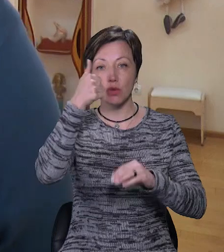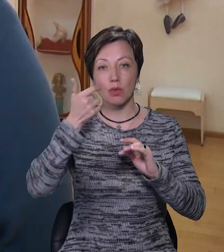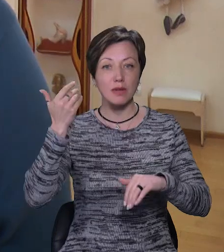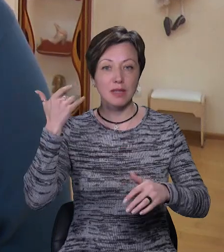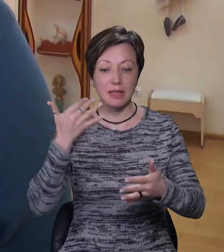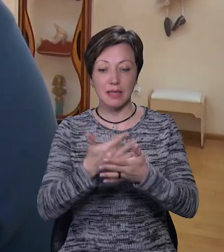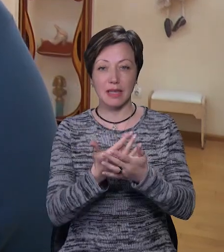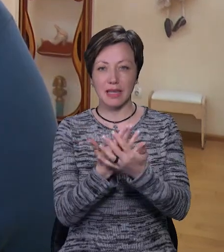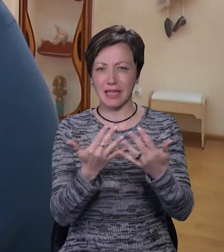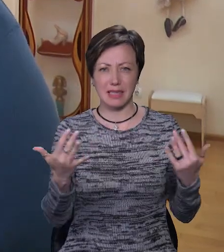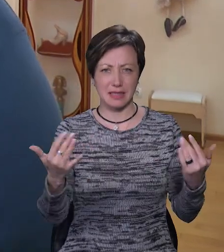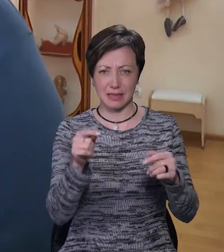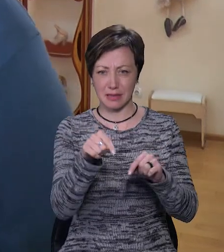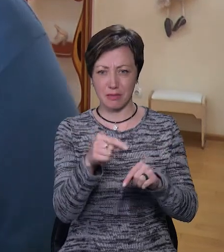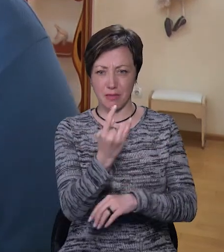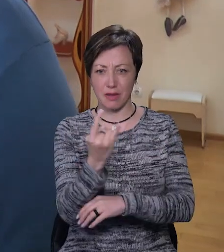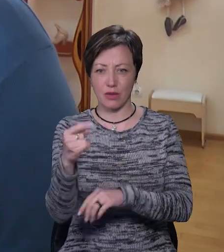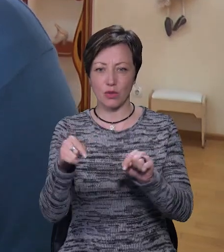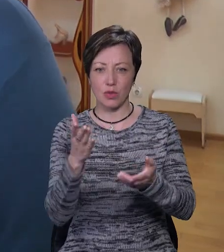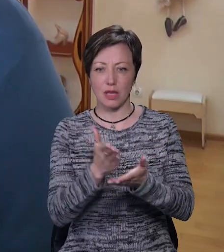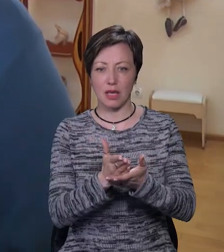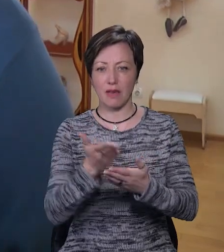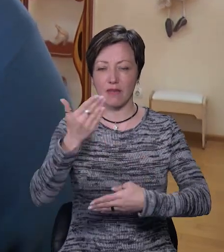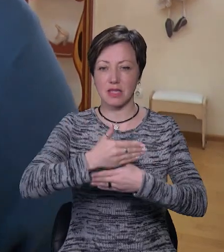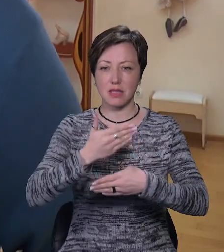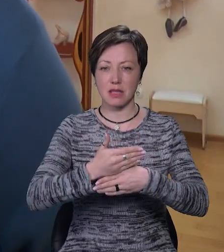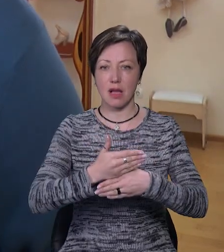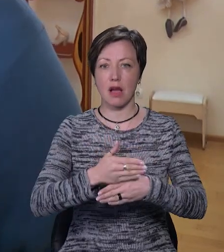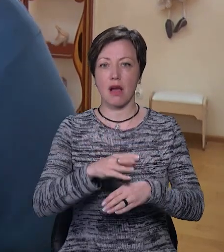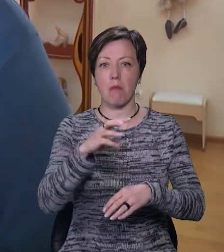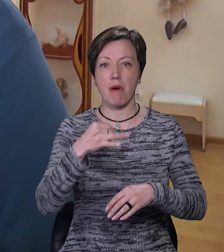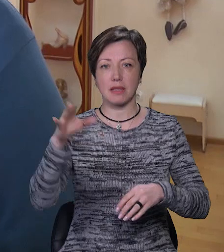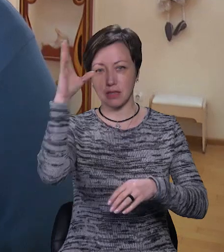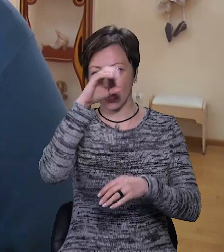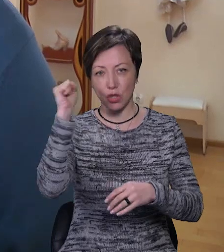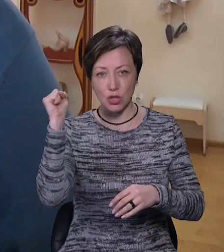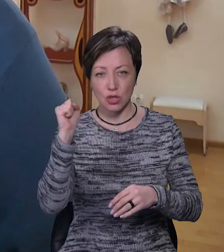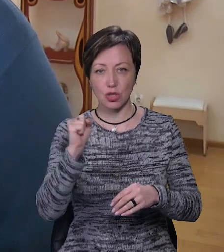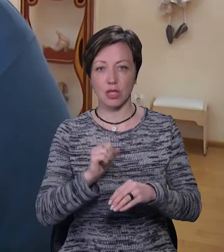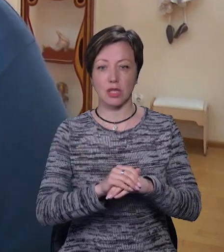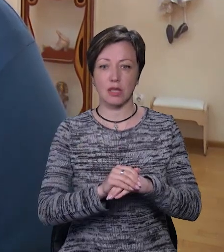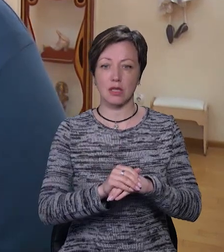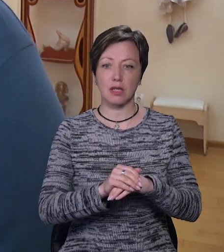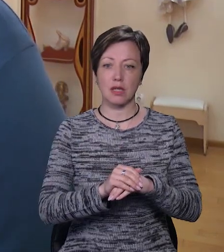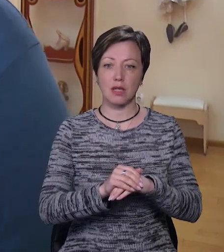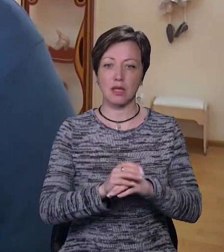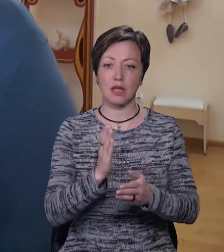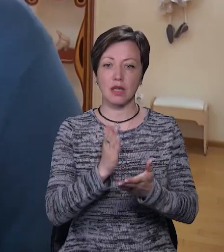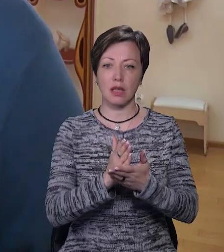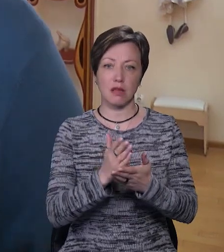різним експонатом. Ось тут є вистава «Майська ніч» режисерки Оксани Дмитрєві.